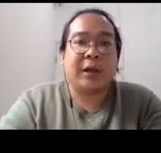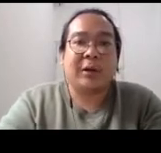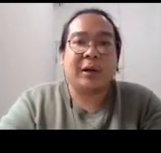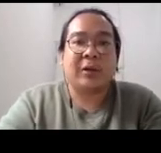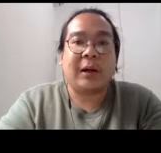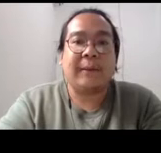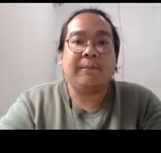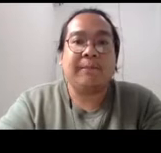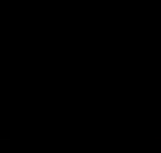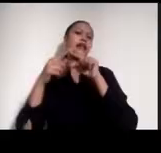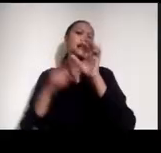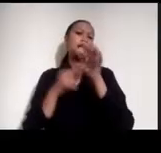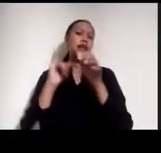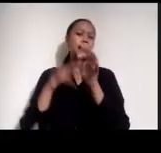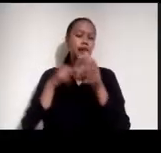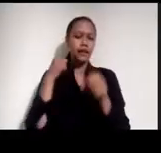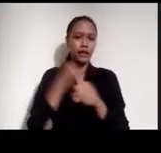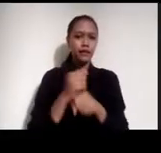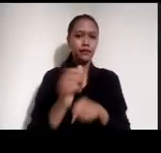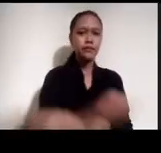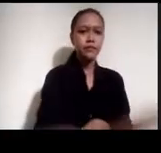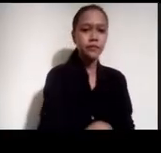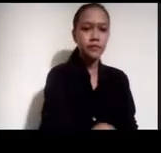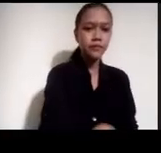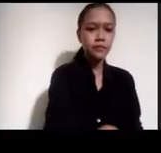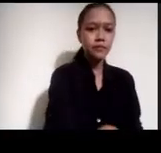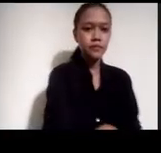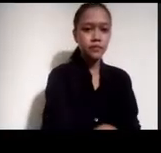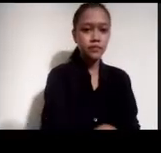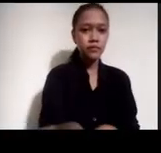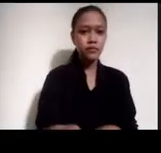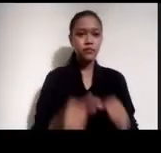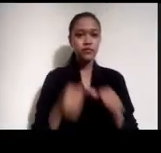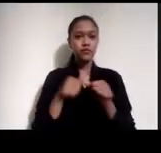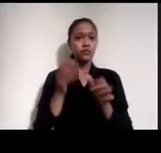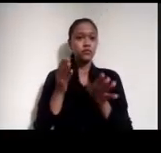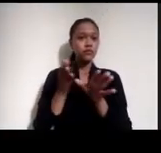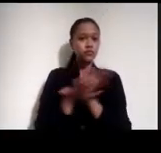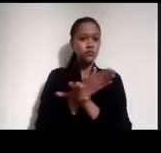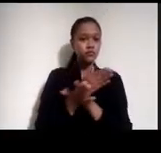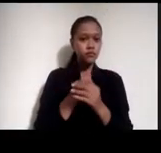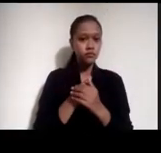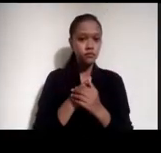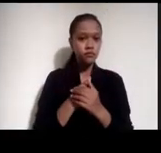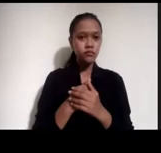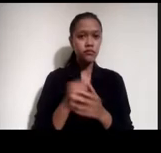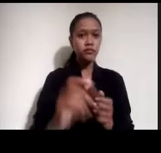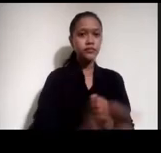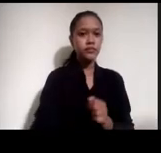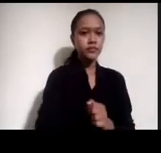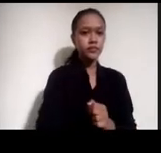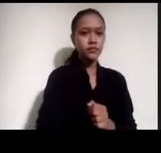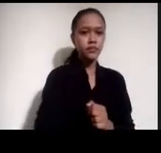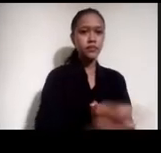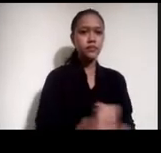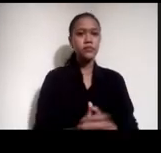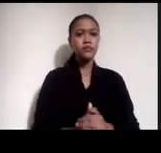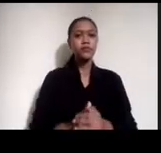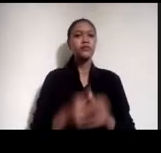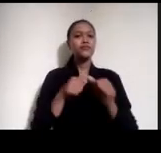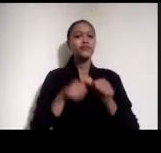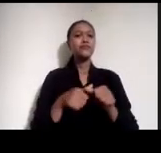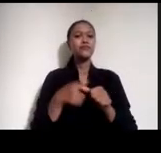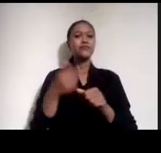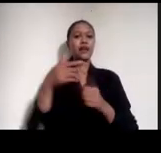sebelumnya itu kan soal Organizing dan analyzing, visualizing Nah setelah data itu